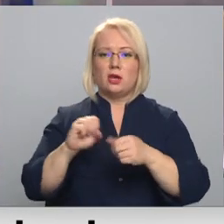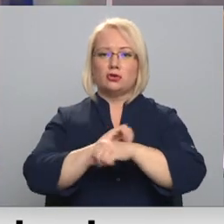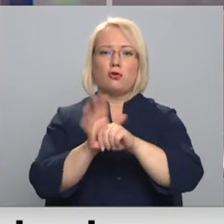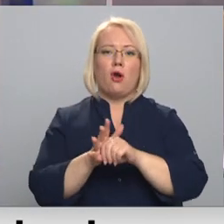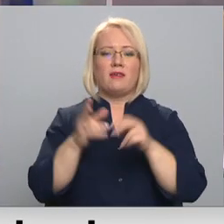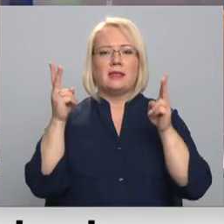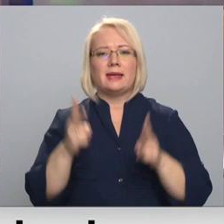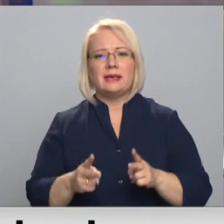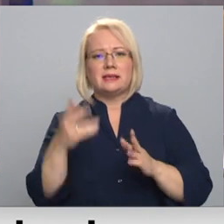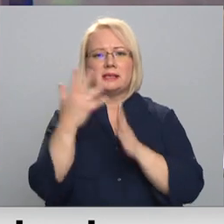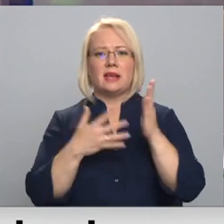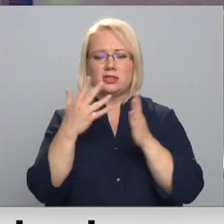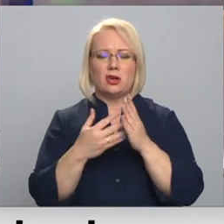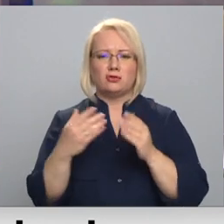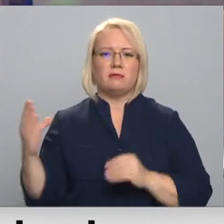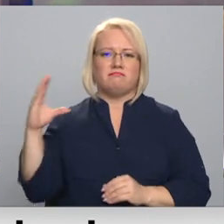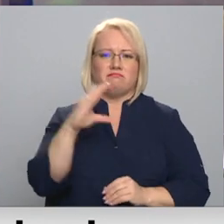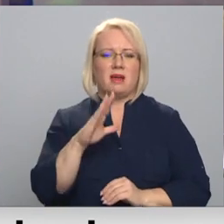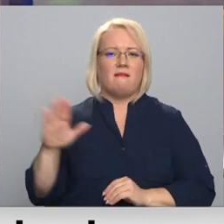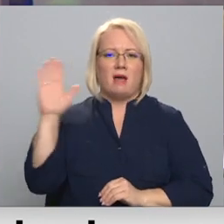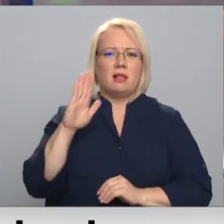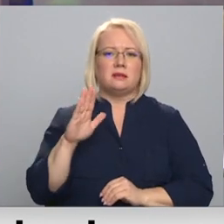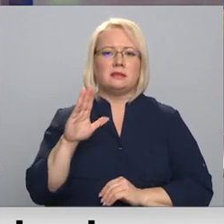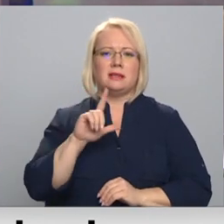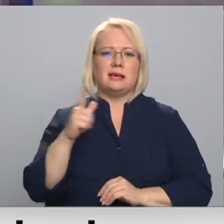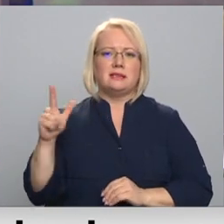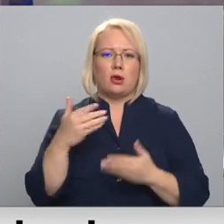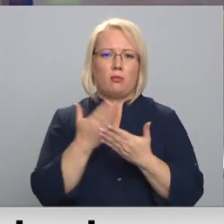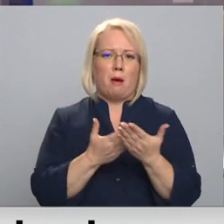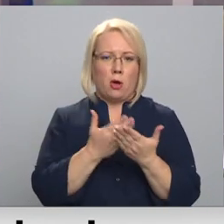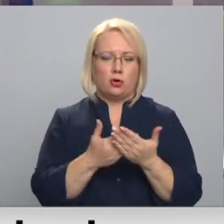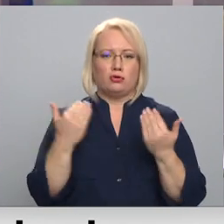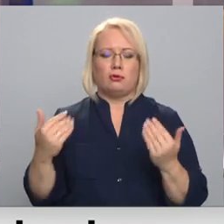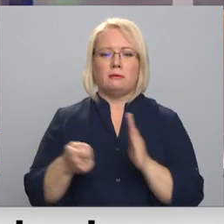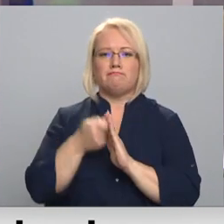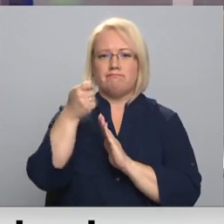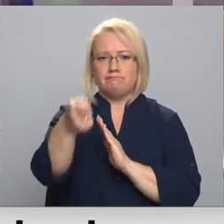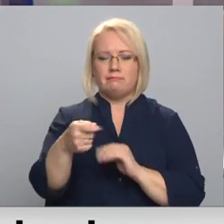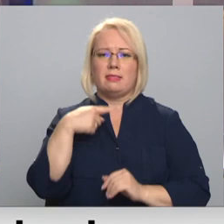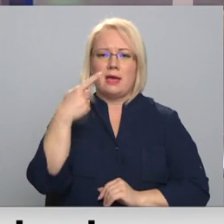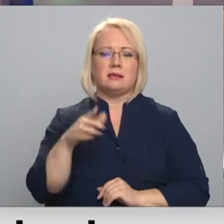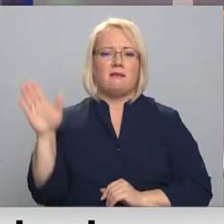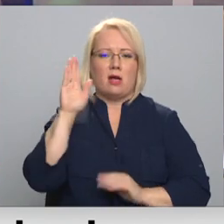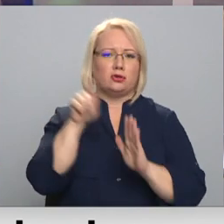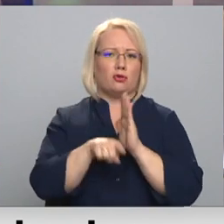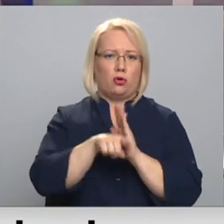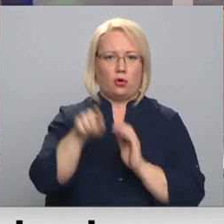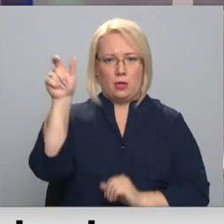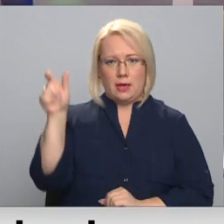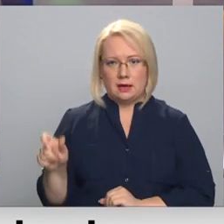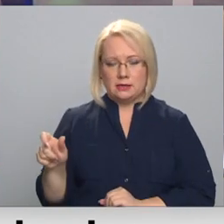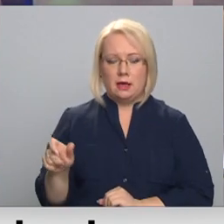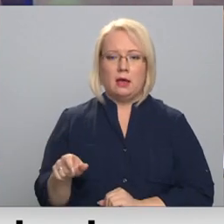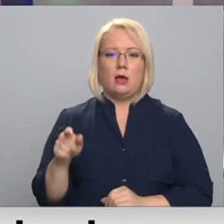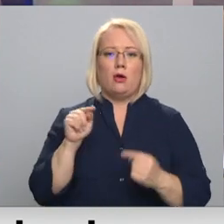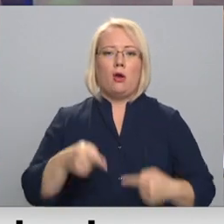krīzes risināšanai atvēlēto valsts līdzekļu pamatotību. To šodien sniedzot ziņojumu saimā uzsvēra valsts kontrolieris Rolands Īrklis.